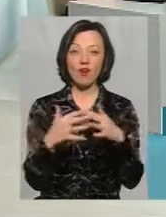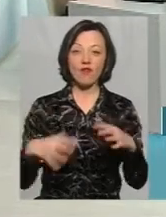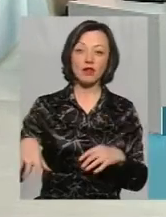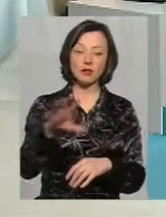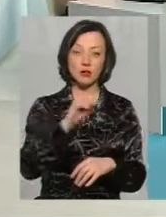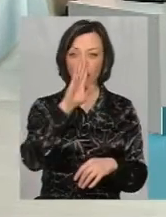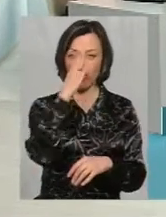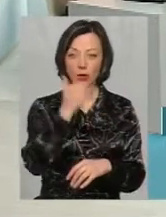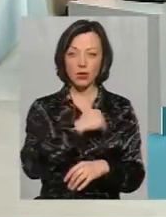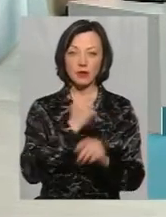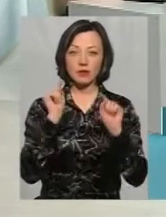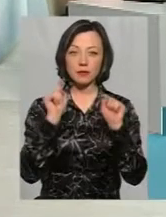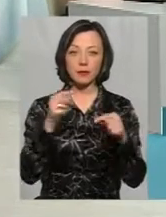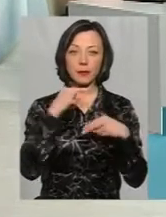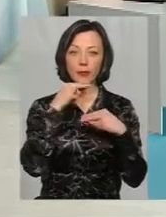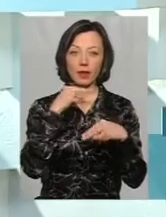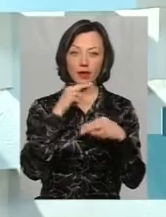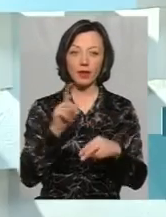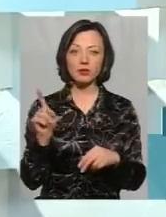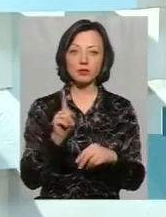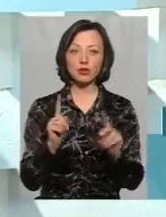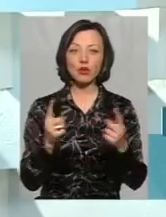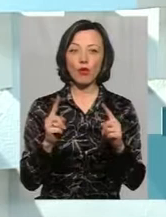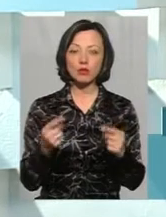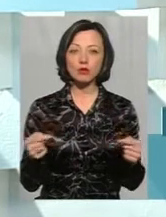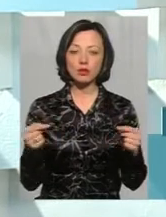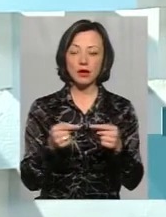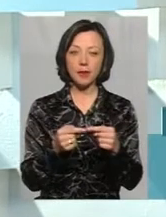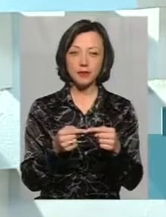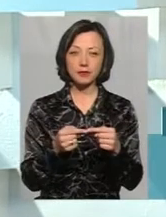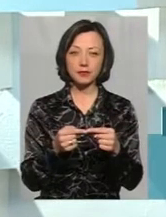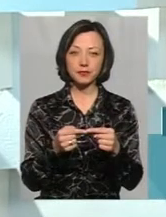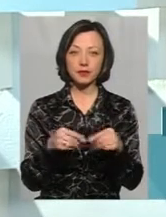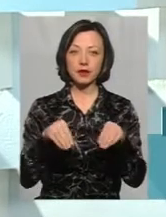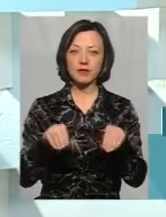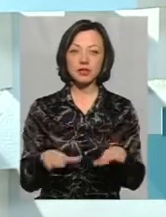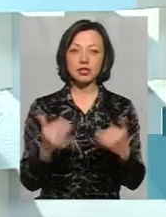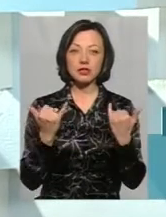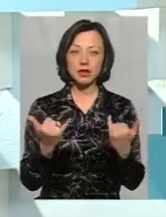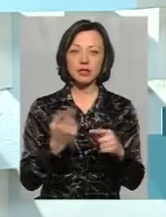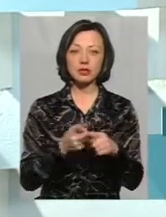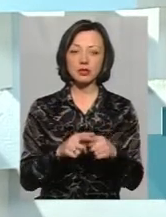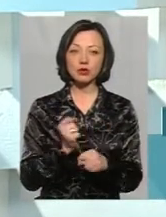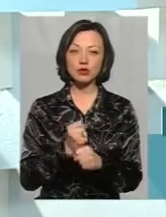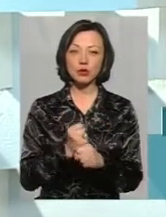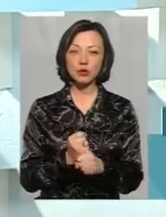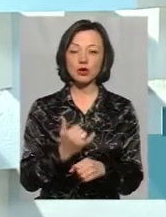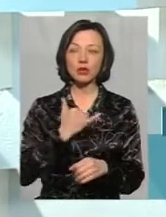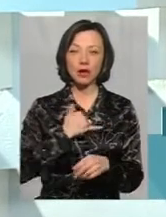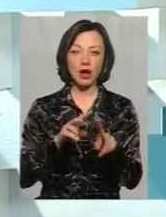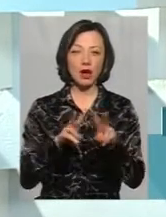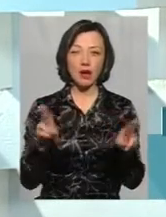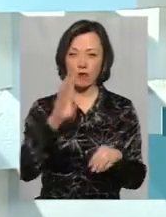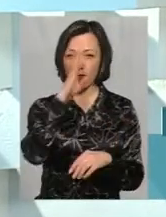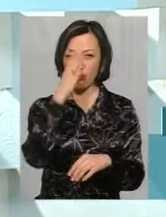ворогами. І хотів би акцентувати увагу, чому саме ми вирішили зараз це зробити, бо зараз нас той самий ворог, з